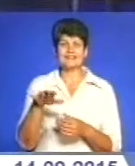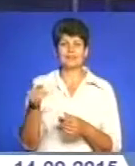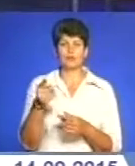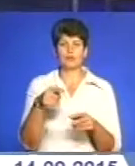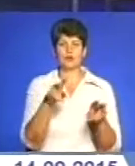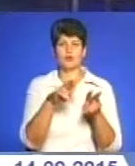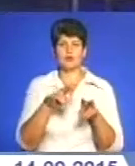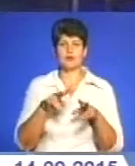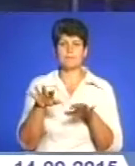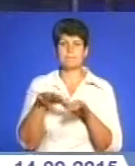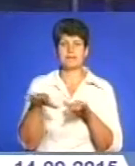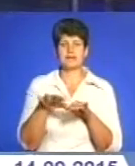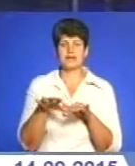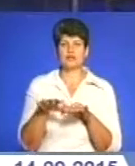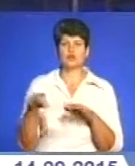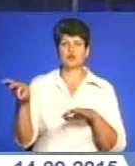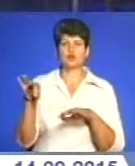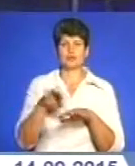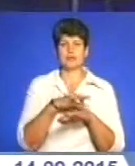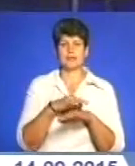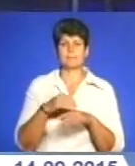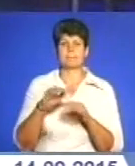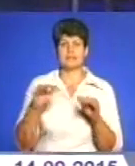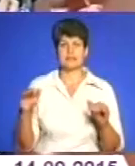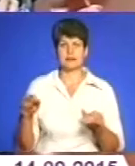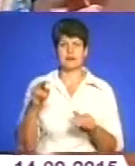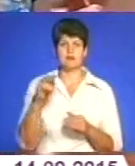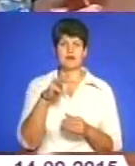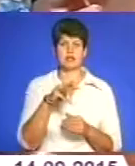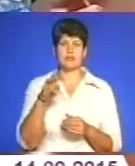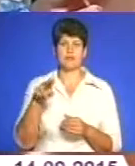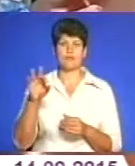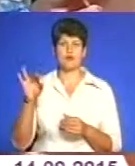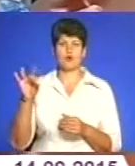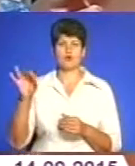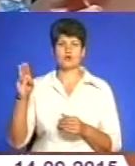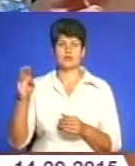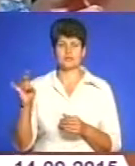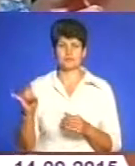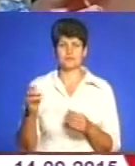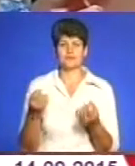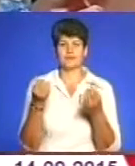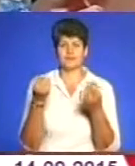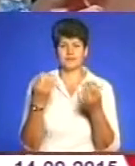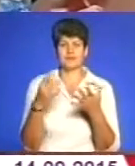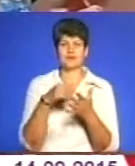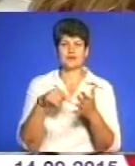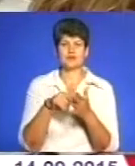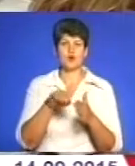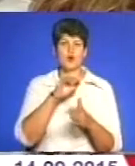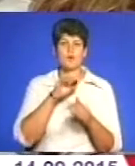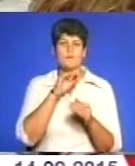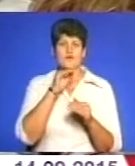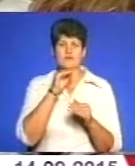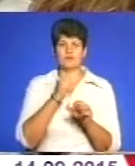майданчики професій дружини президента Марина Порошенко з дітьми. Імпровізоване містечко професій розгорнуть у Тернополі